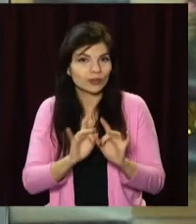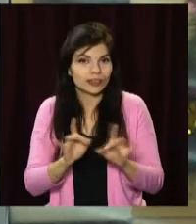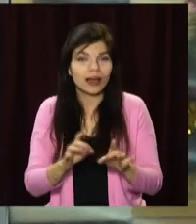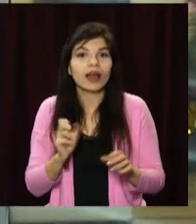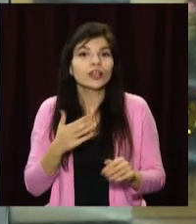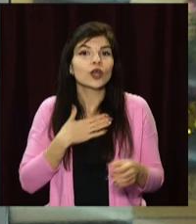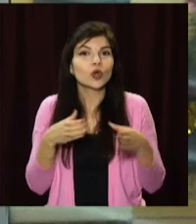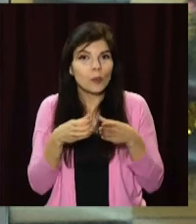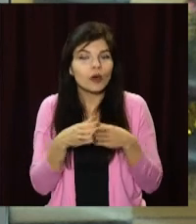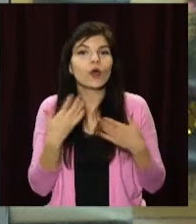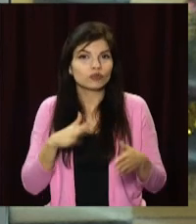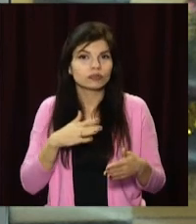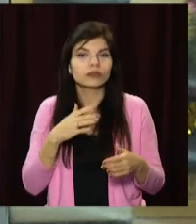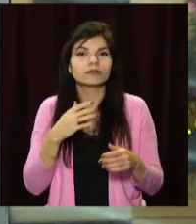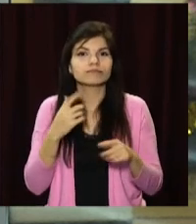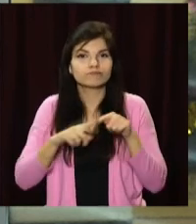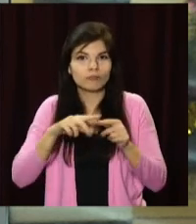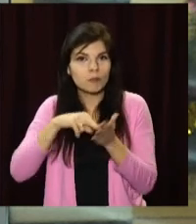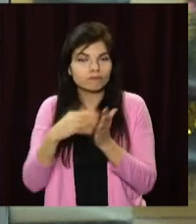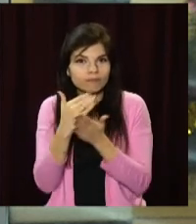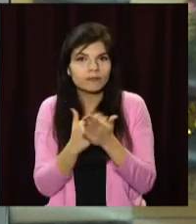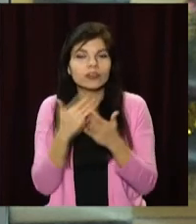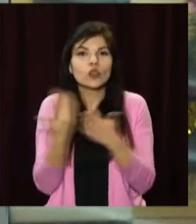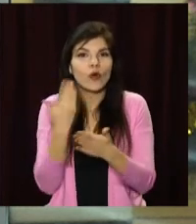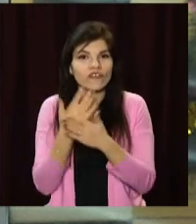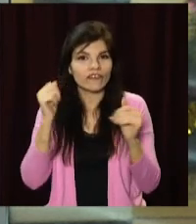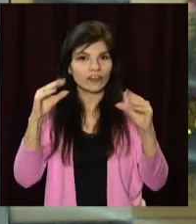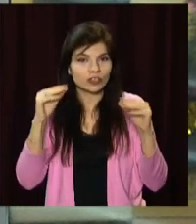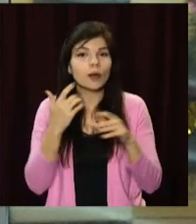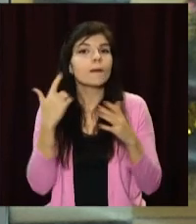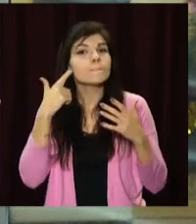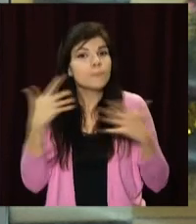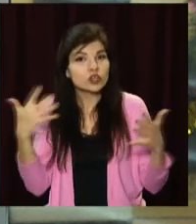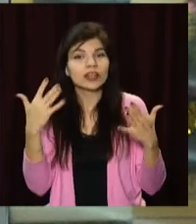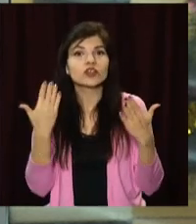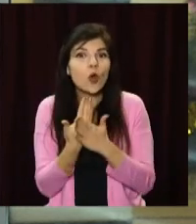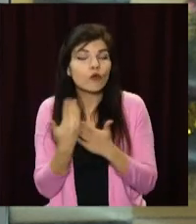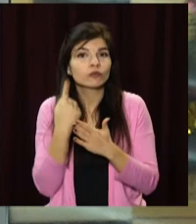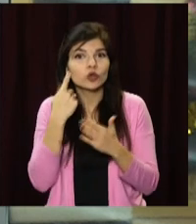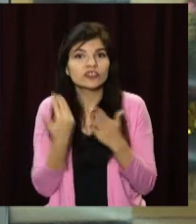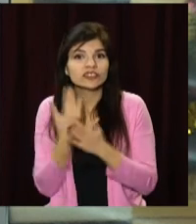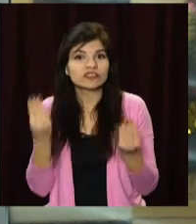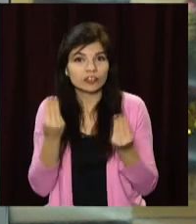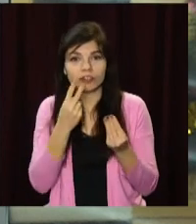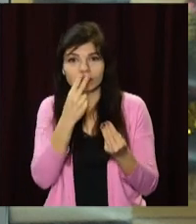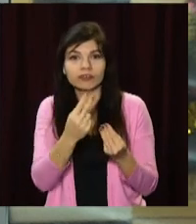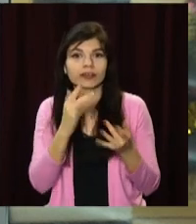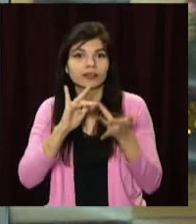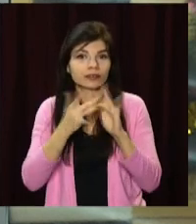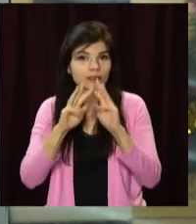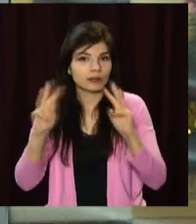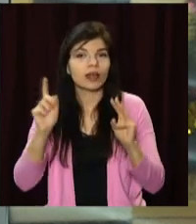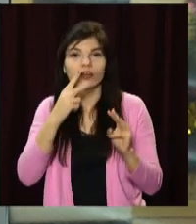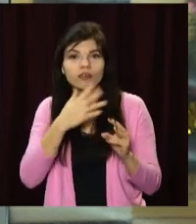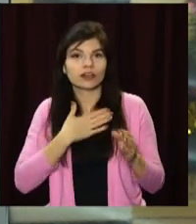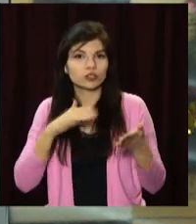команда працює вже над вечірнім випуском новин. Більше інформації читайте на нашому сайті opentv.media. Дивіться сюжети в соціальних